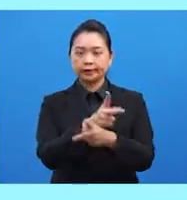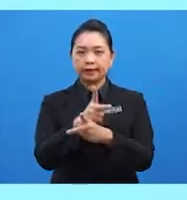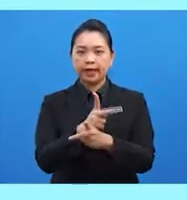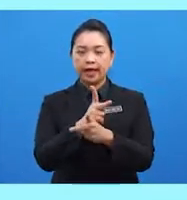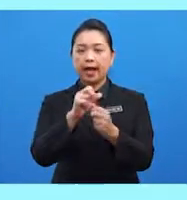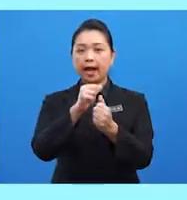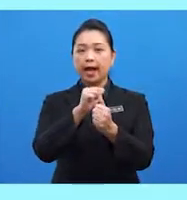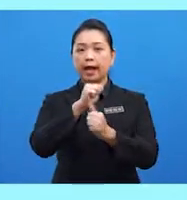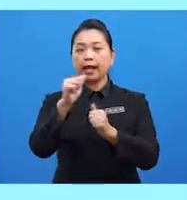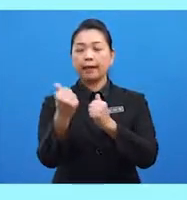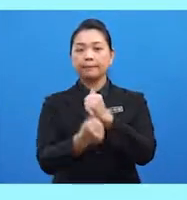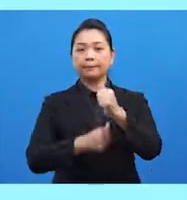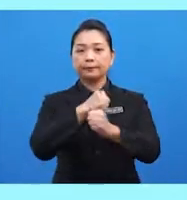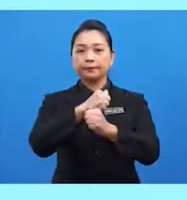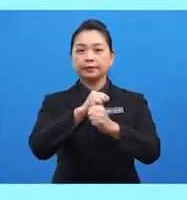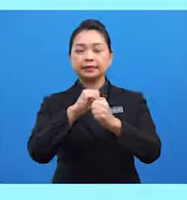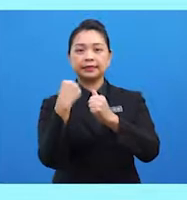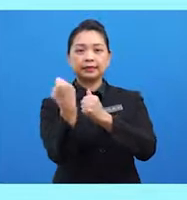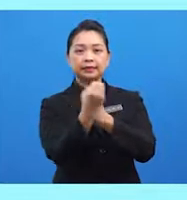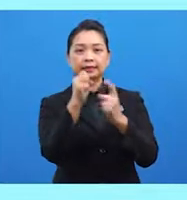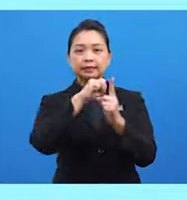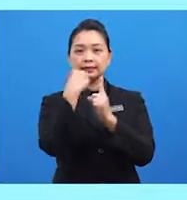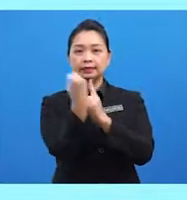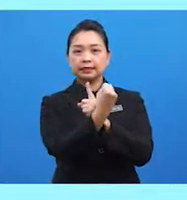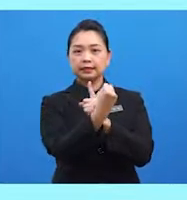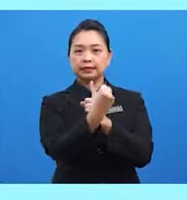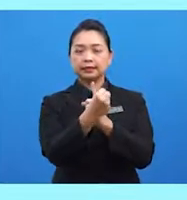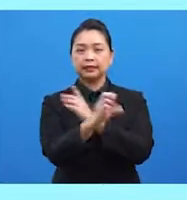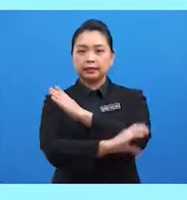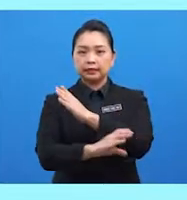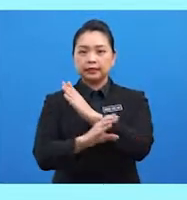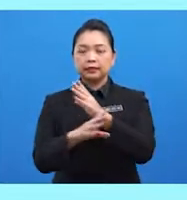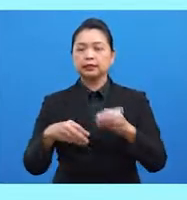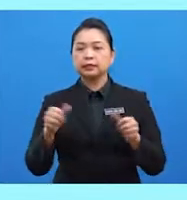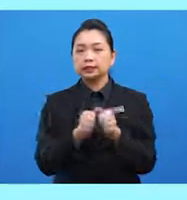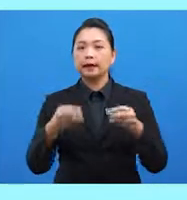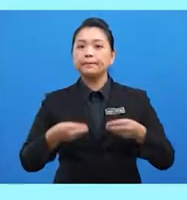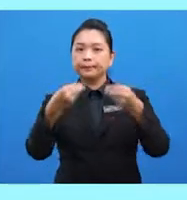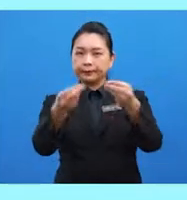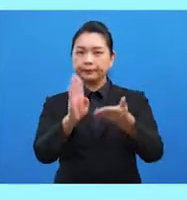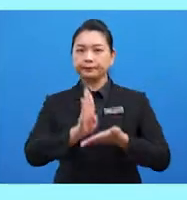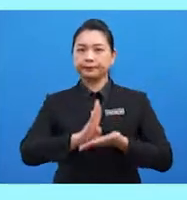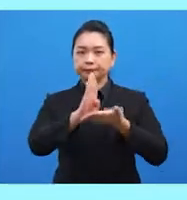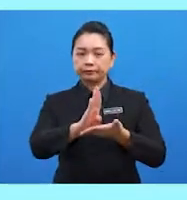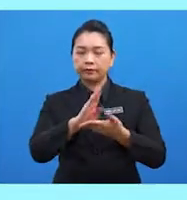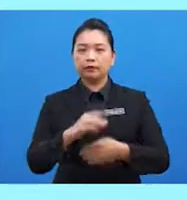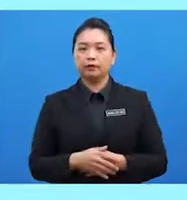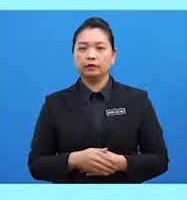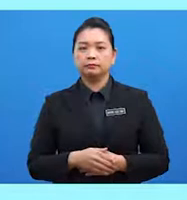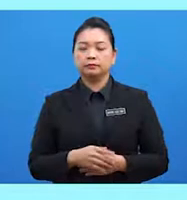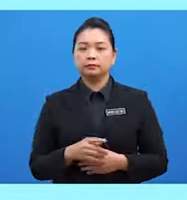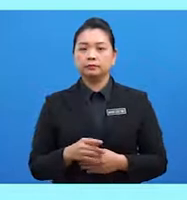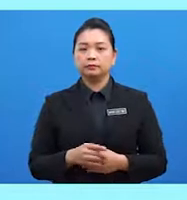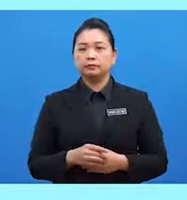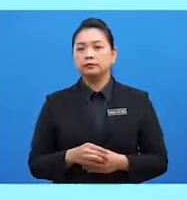sekitar di negara membangun dengan menghulurkan bantuan. Menyelah tindakan lewat PBB